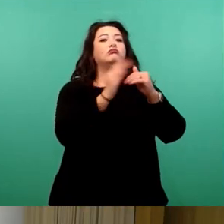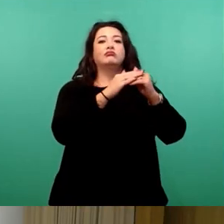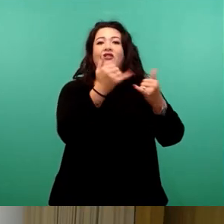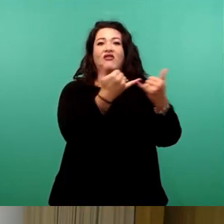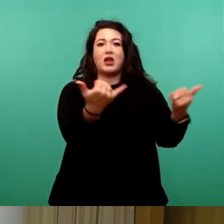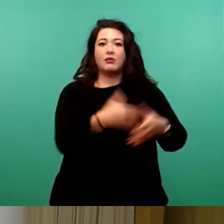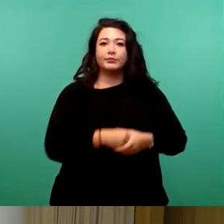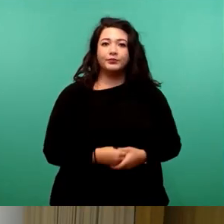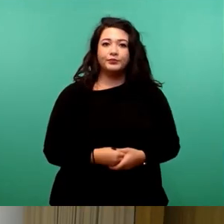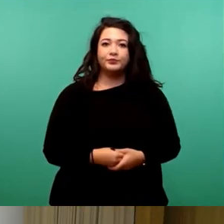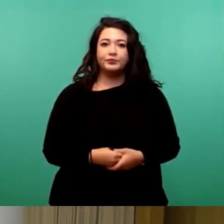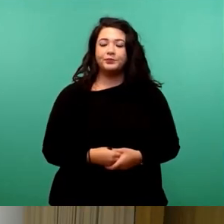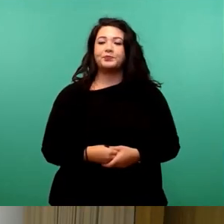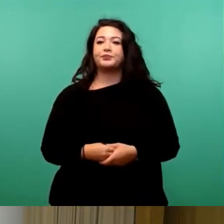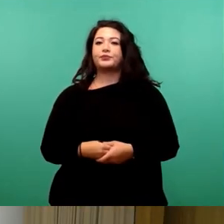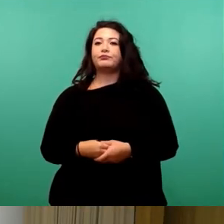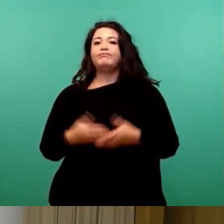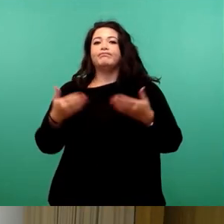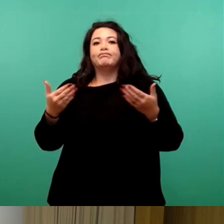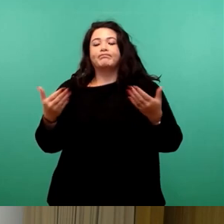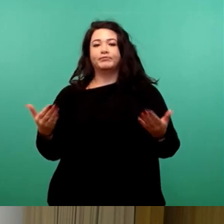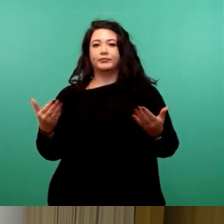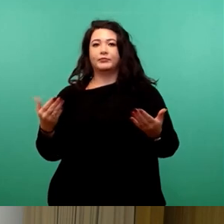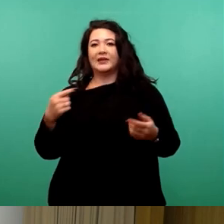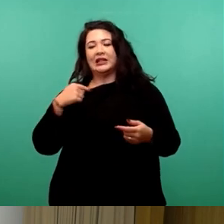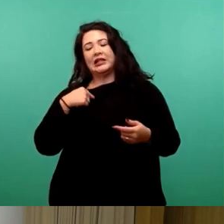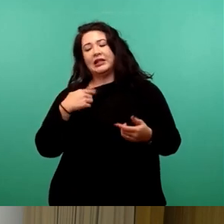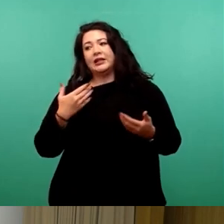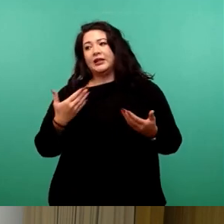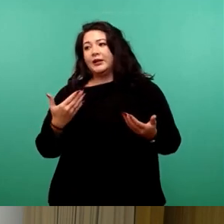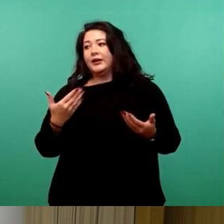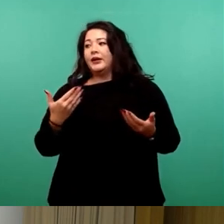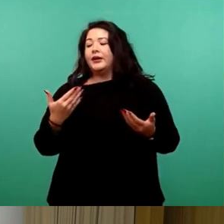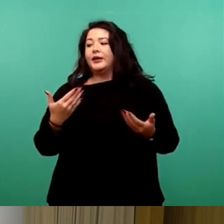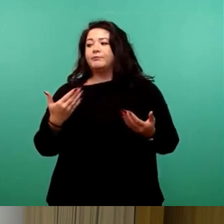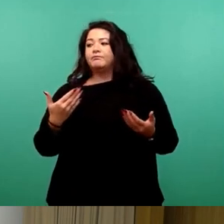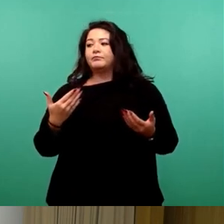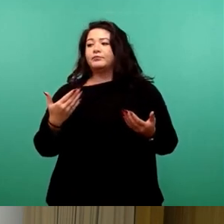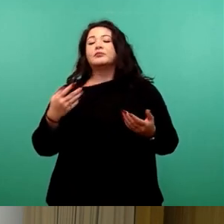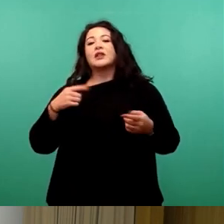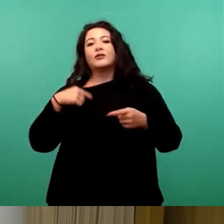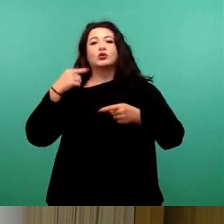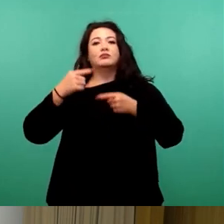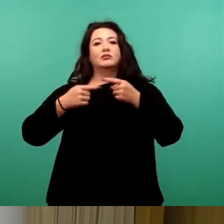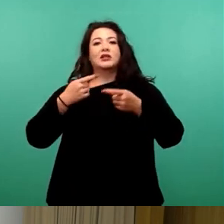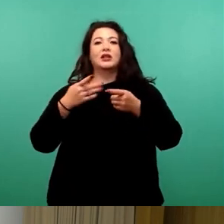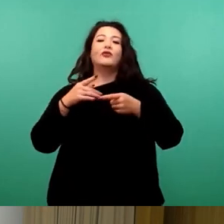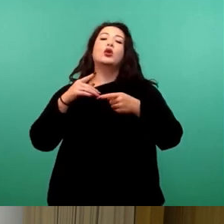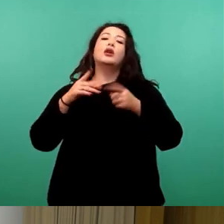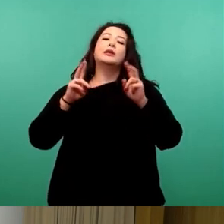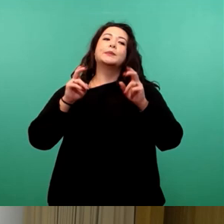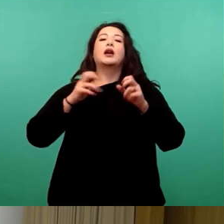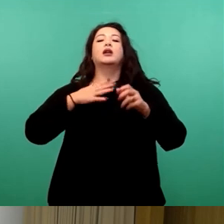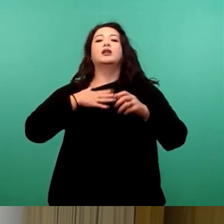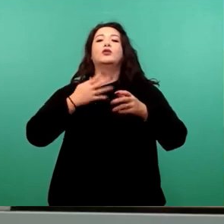Also, im Wesentlichen kommt das auch dadurch zustande, dass im laufenden Haushalt, also jetzt sage ich 22,